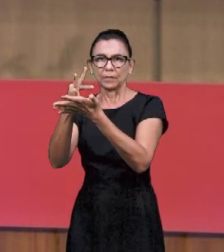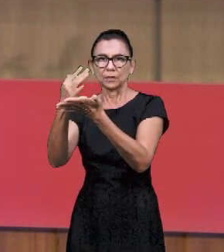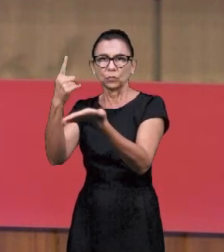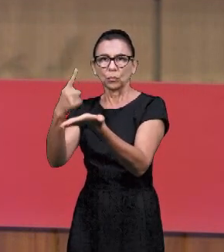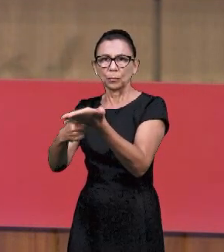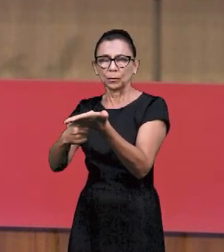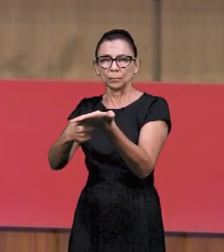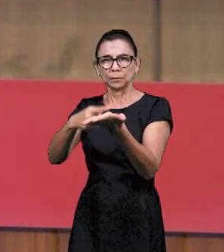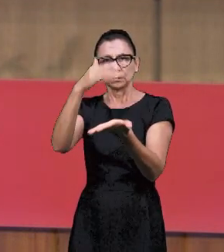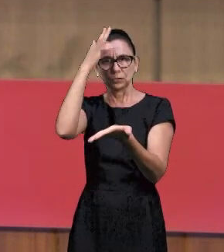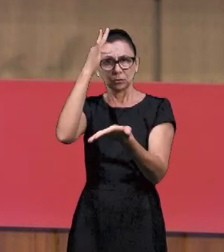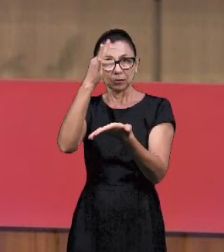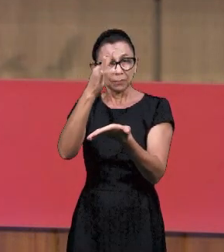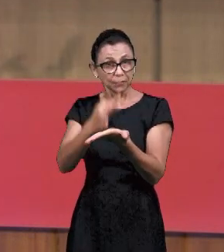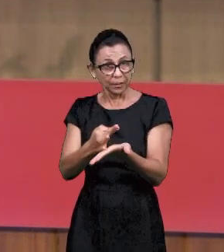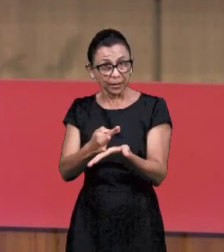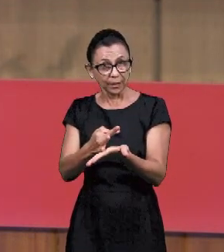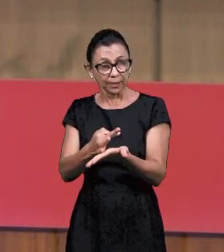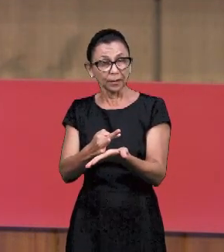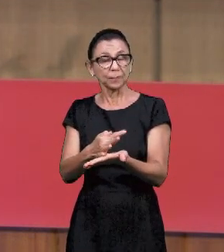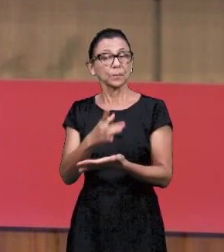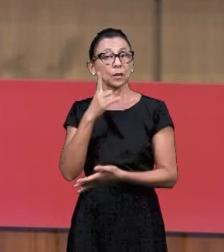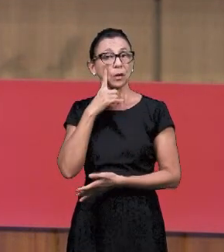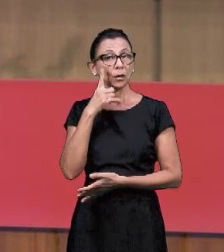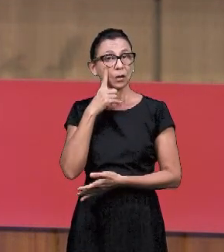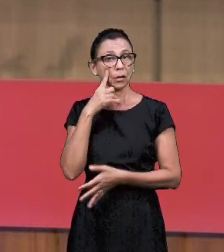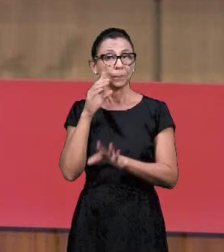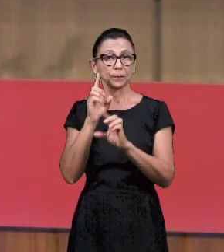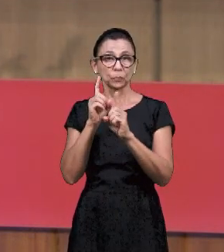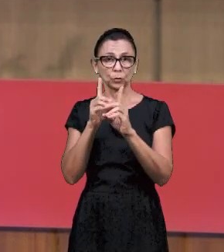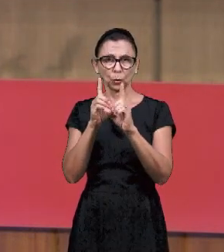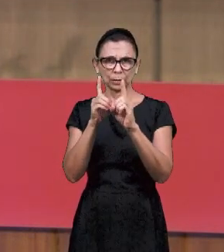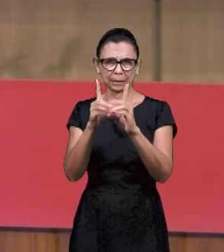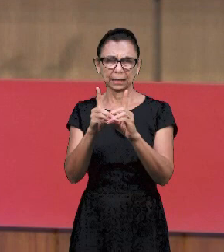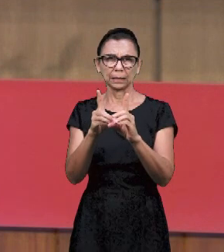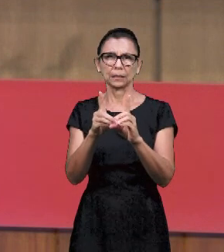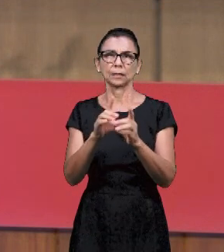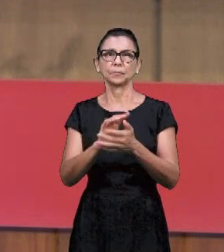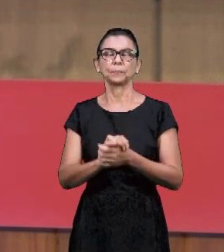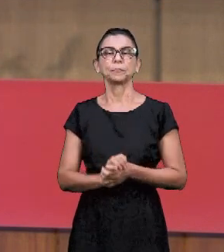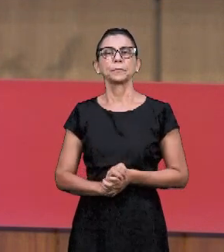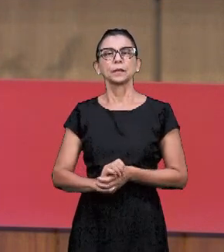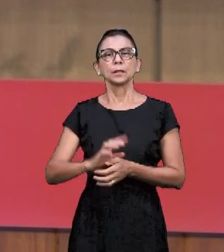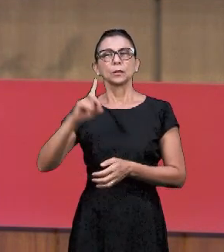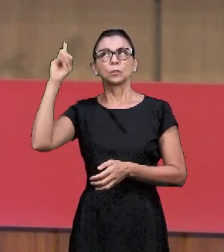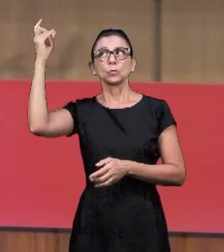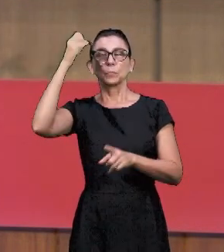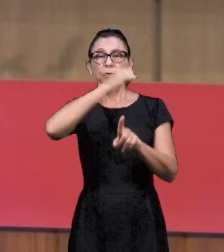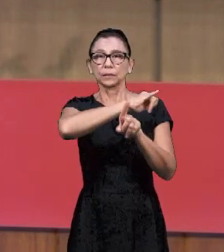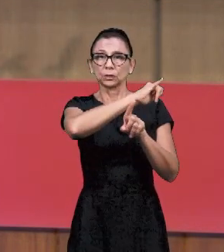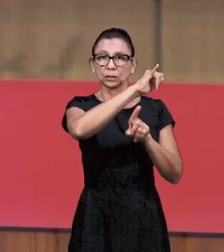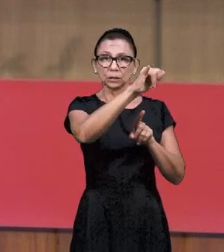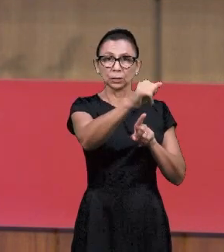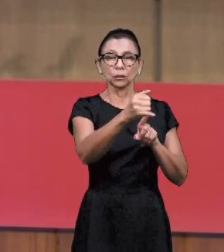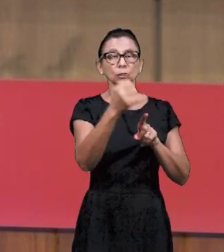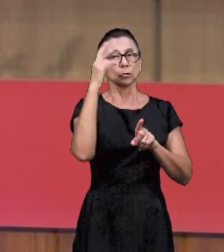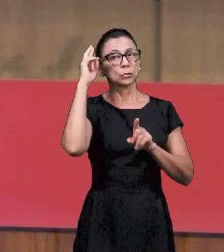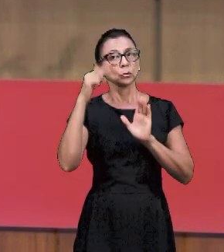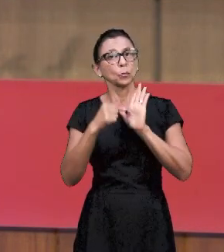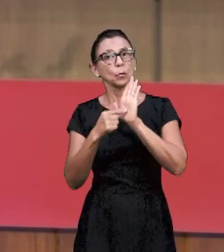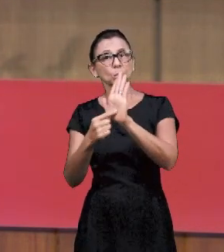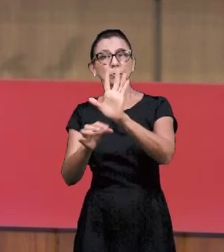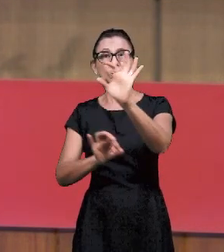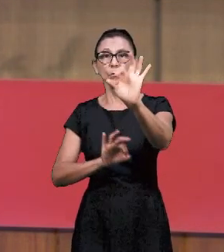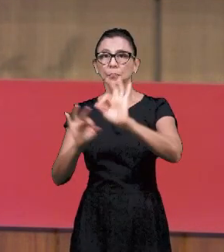Когда обещание веры, оно преломляется. Все то, что я сказал о доктрине пророческой. Когда Бог дал